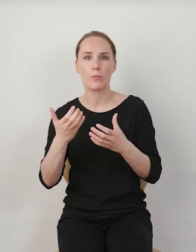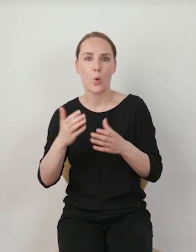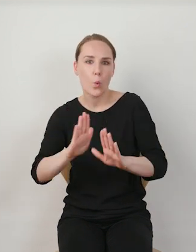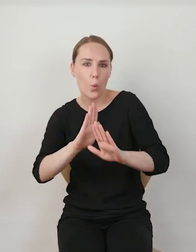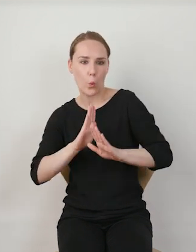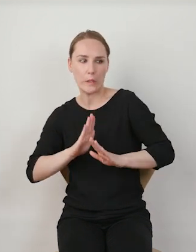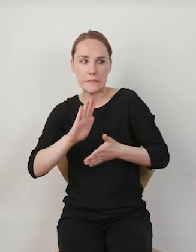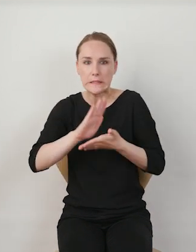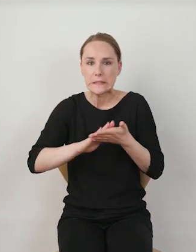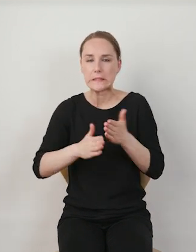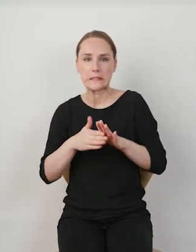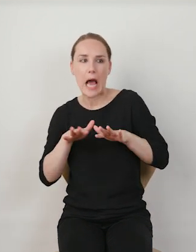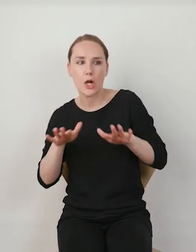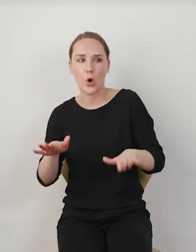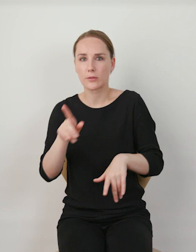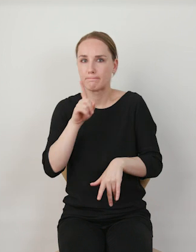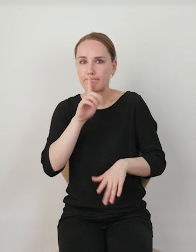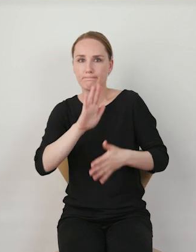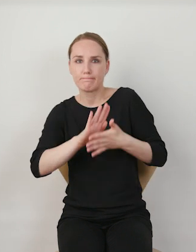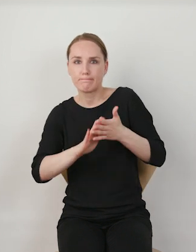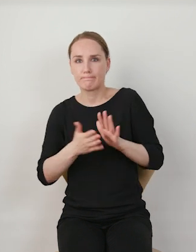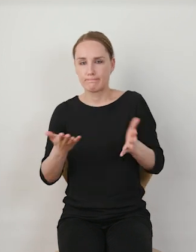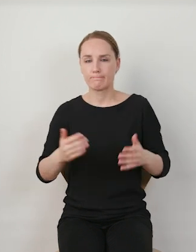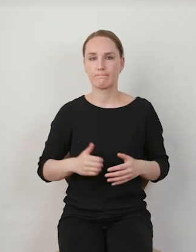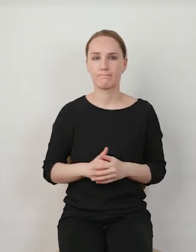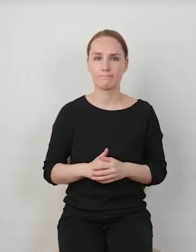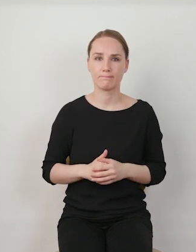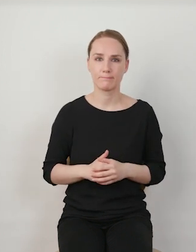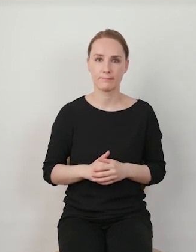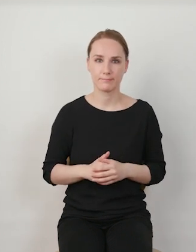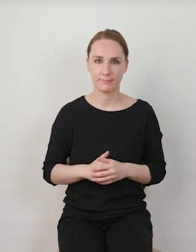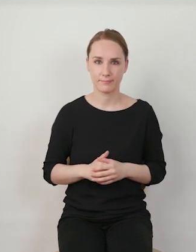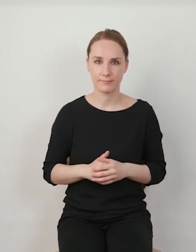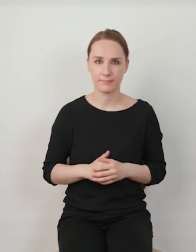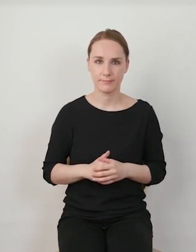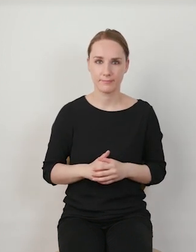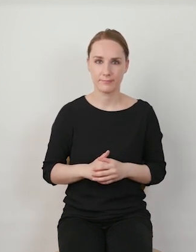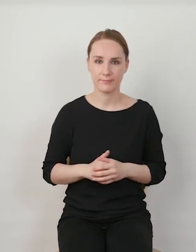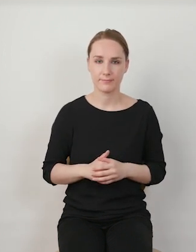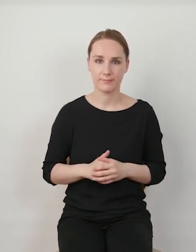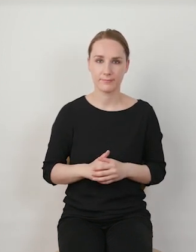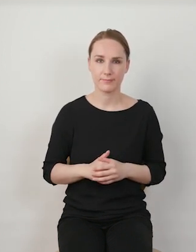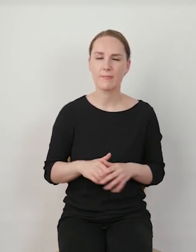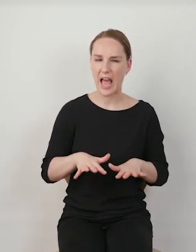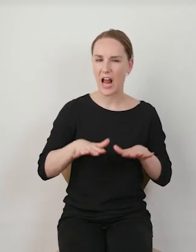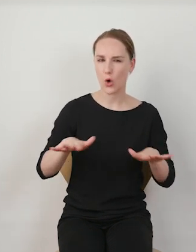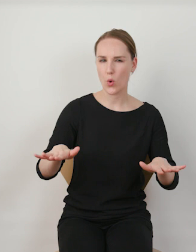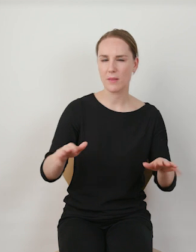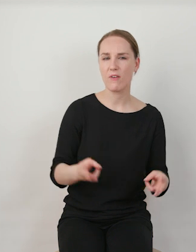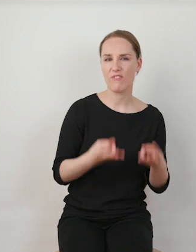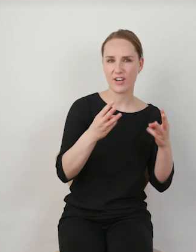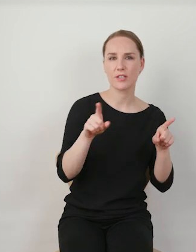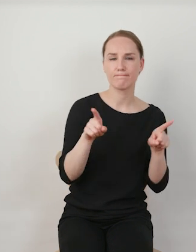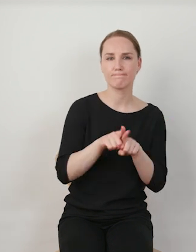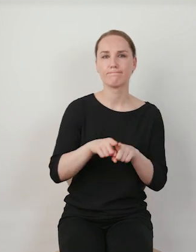algorytmiczne ingerencje w działanie swoich systemów. Na rolę algorytmu zwraca również uwagę